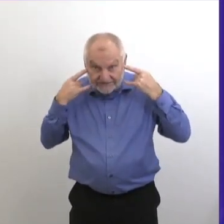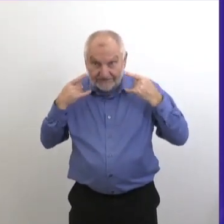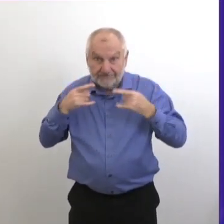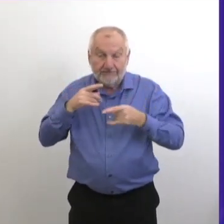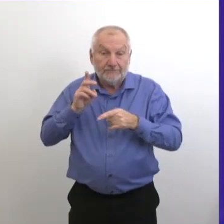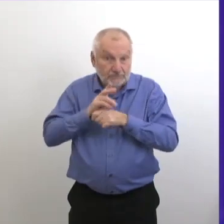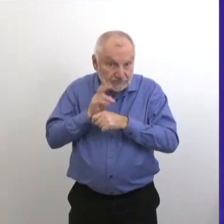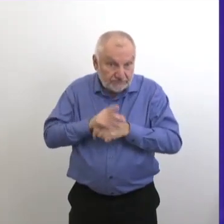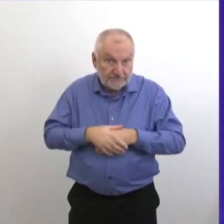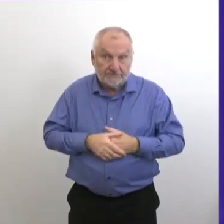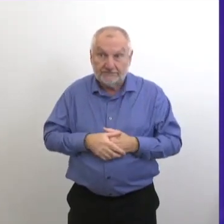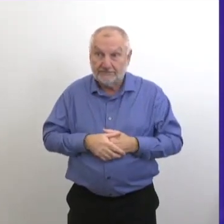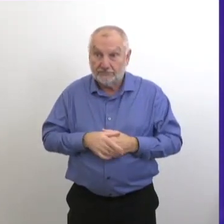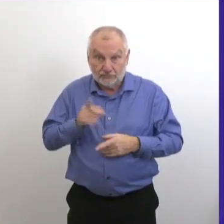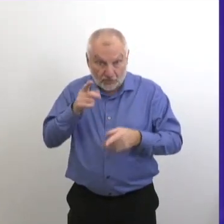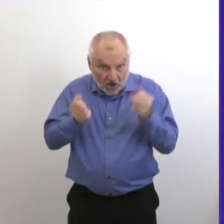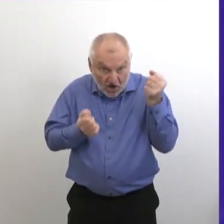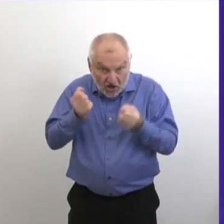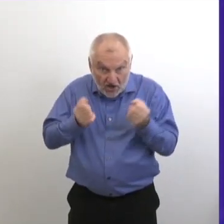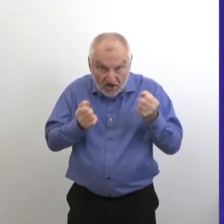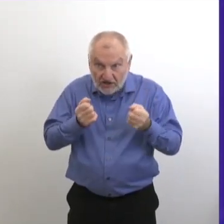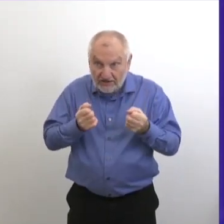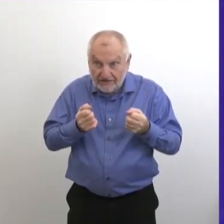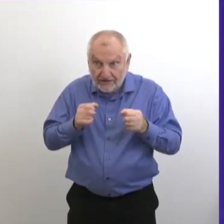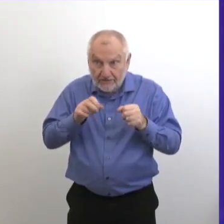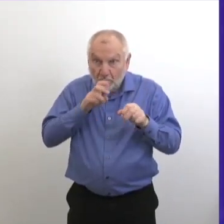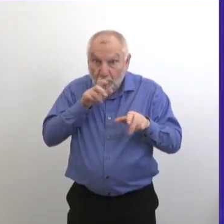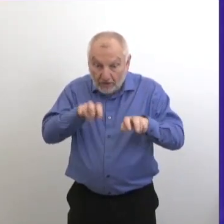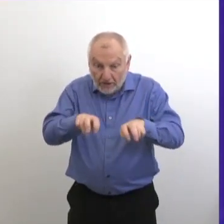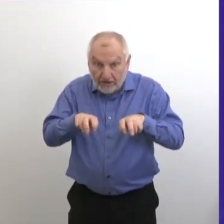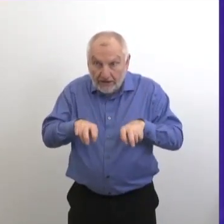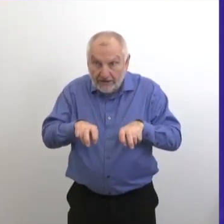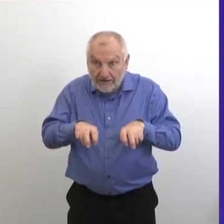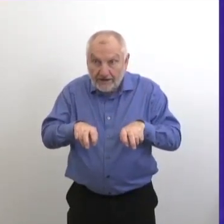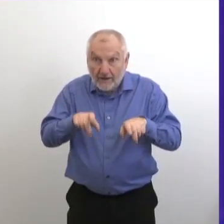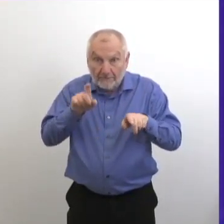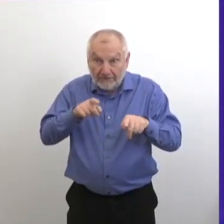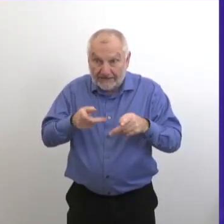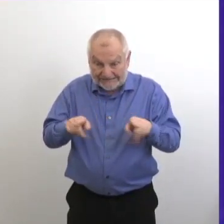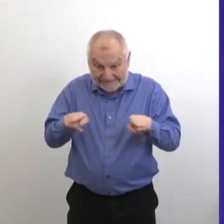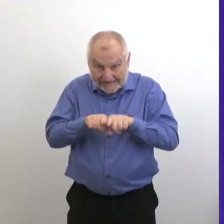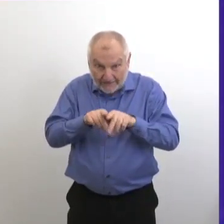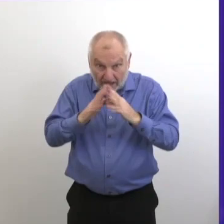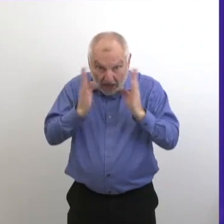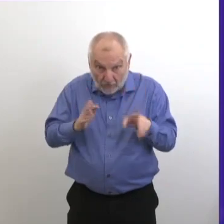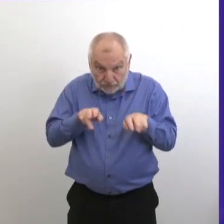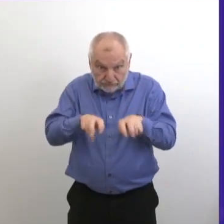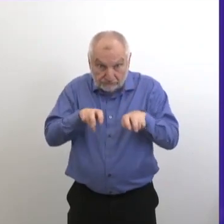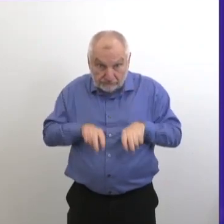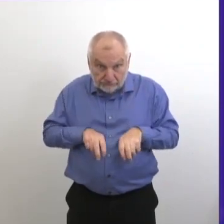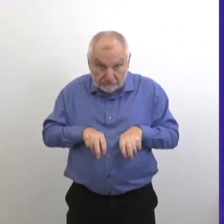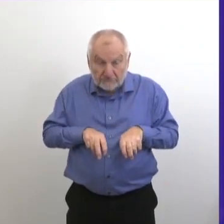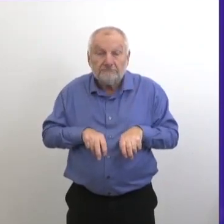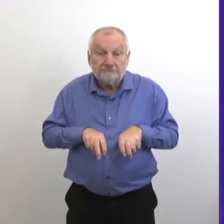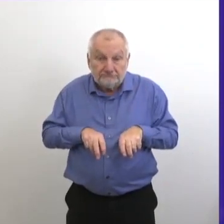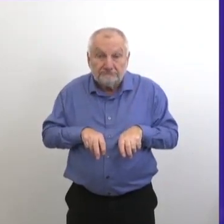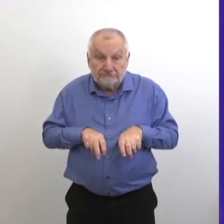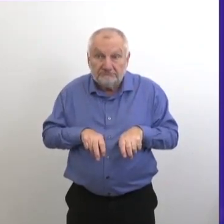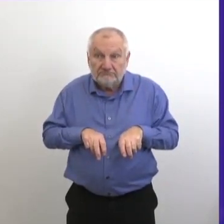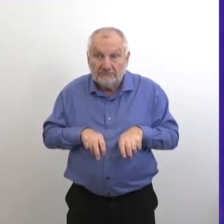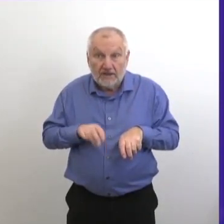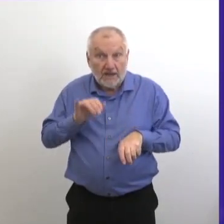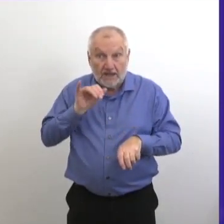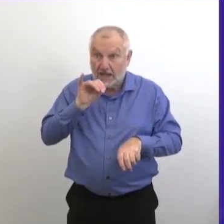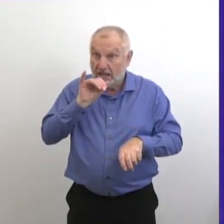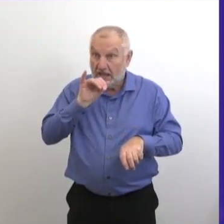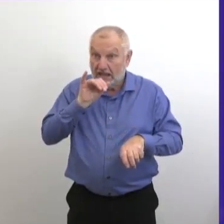les personnes, les seules personnes qui devraient être dans votre voiture sont les gens qui résident avec vous. Et essentiellement, vous devriez rester à la maison à moins que ça soit